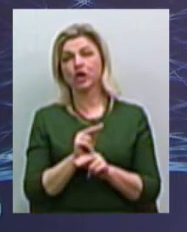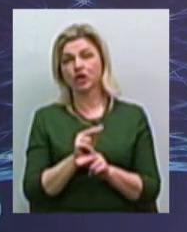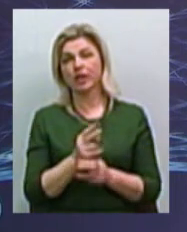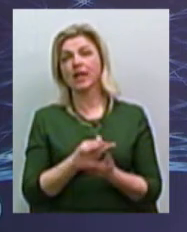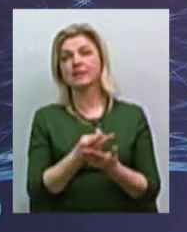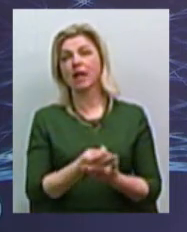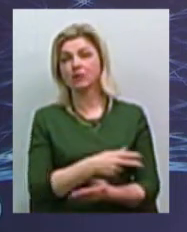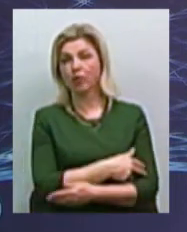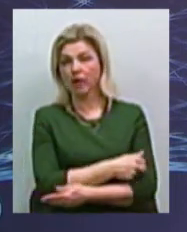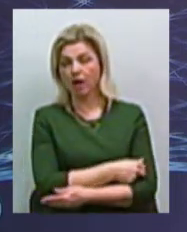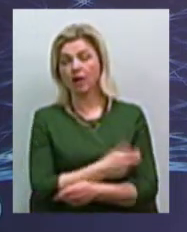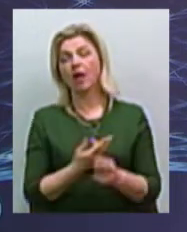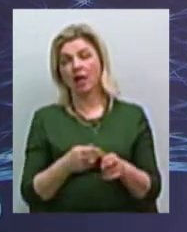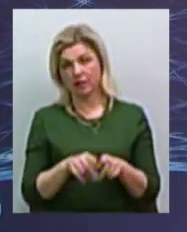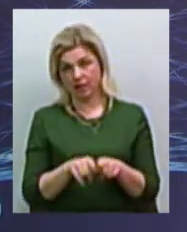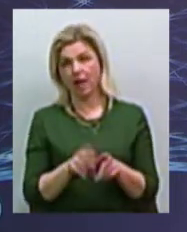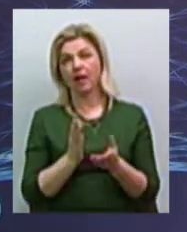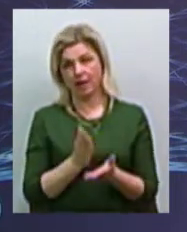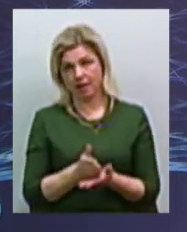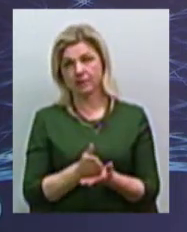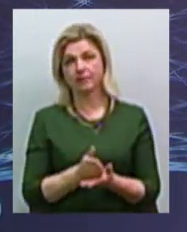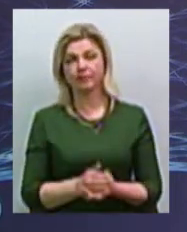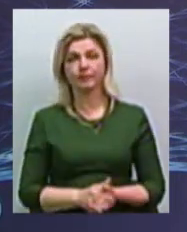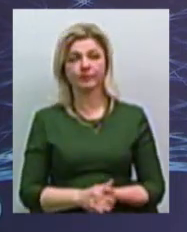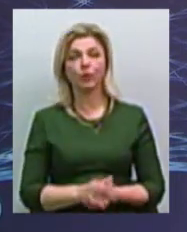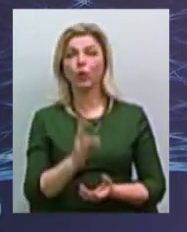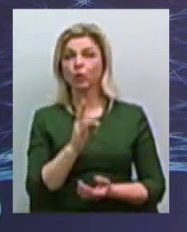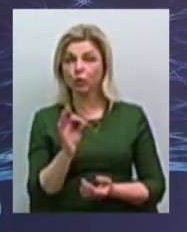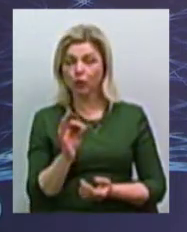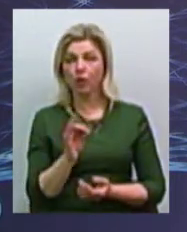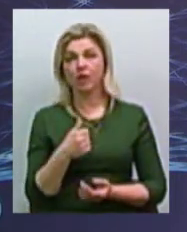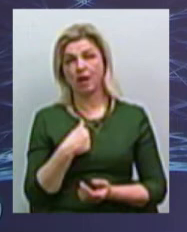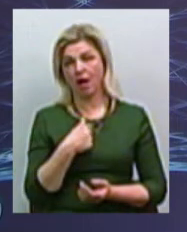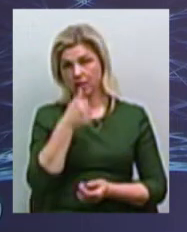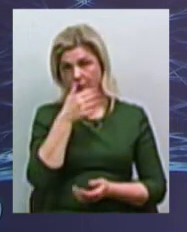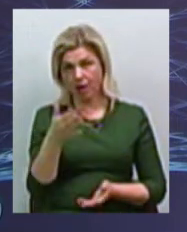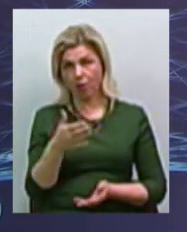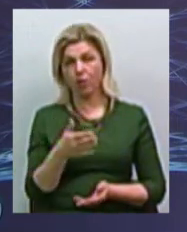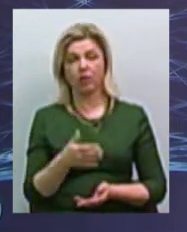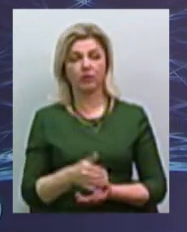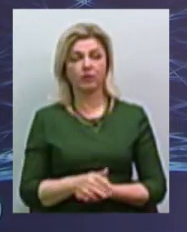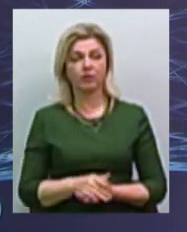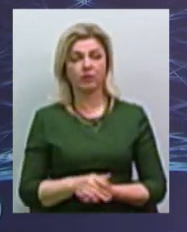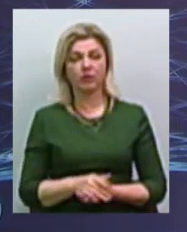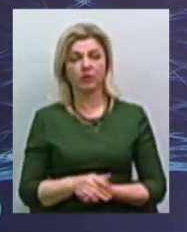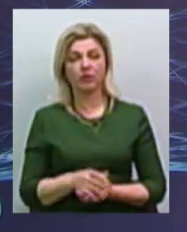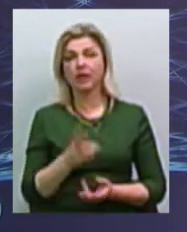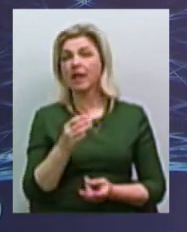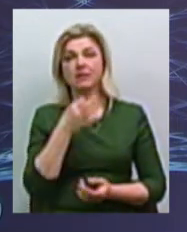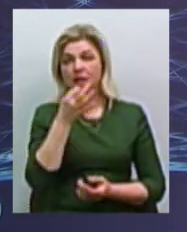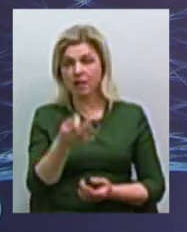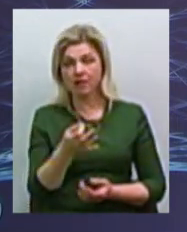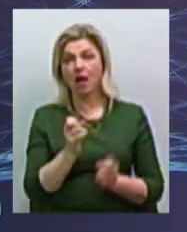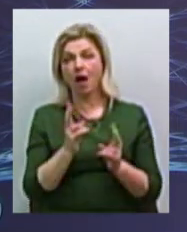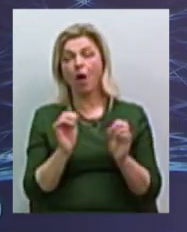Але це так і є. Але я не можу не сказати, що як ми можемо